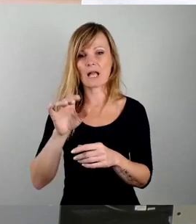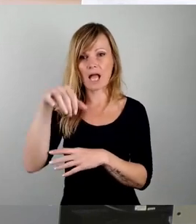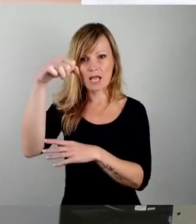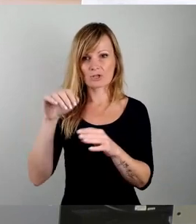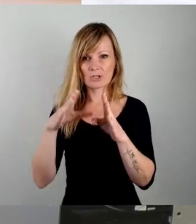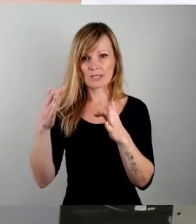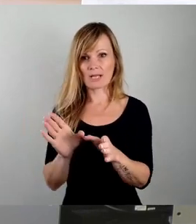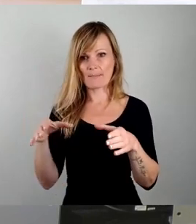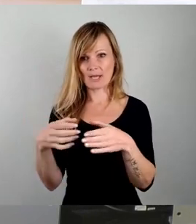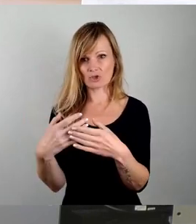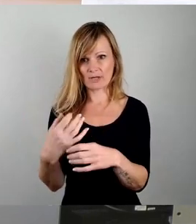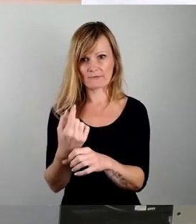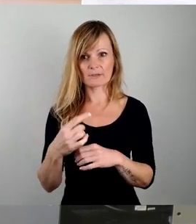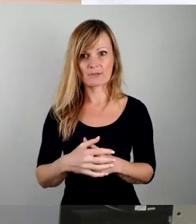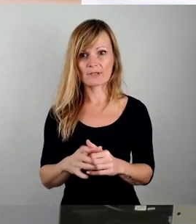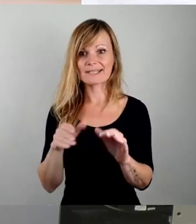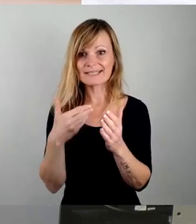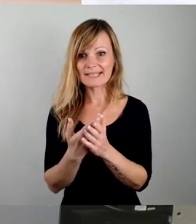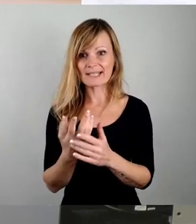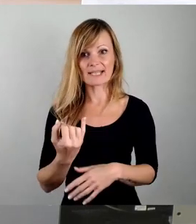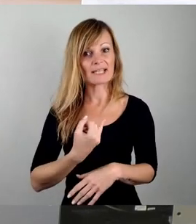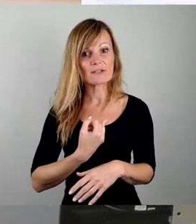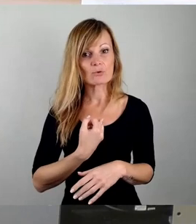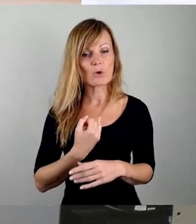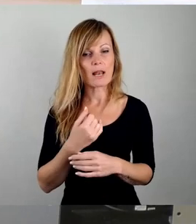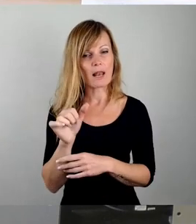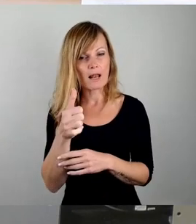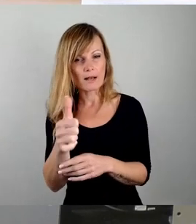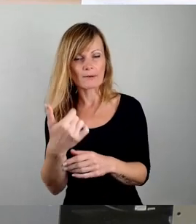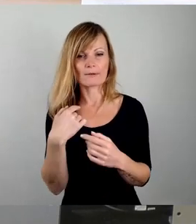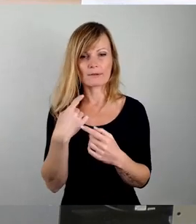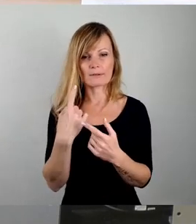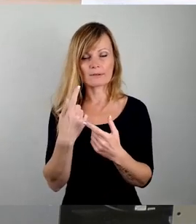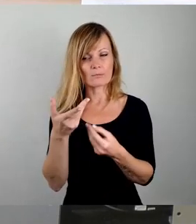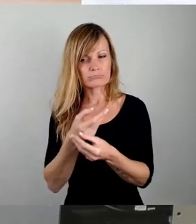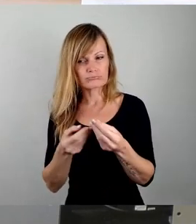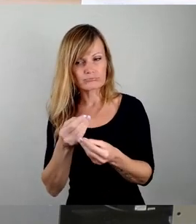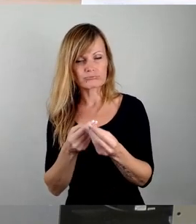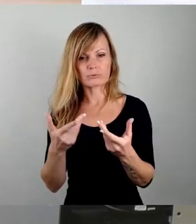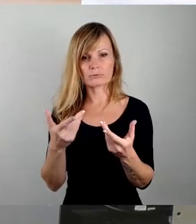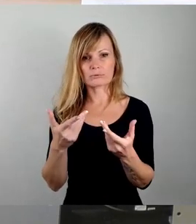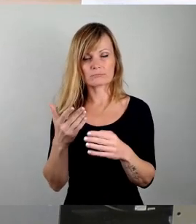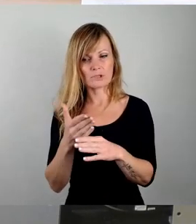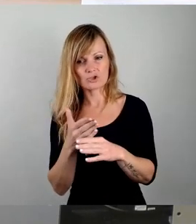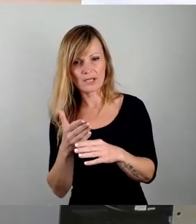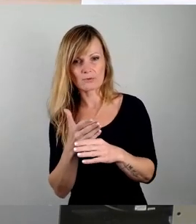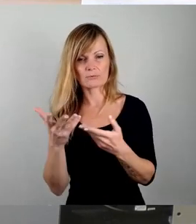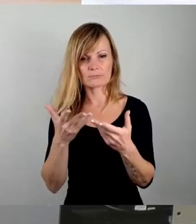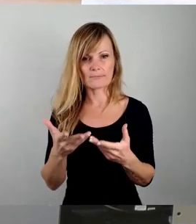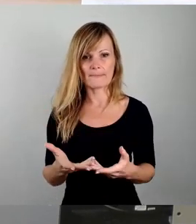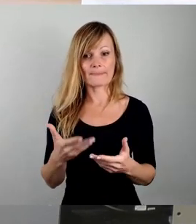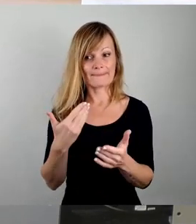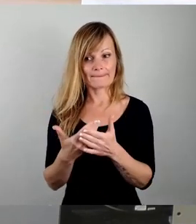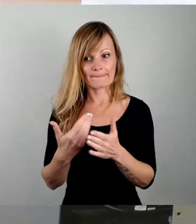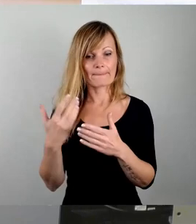Und wenn wir diese individuelle Abwägung abgeschlossen haben, und genau diese individuelle Abwägung ist der Hintergrund